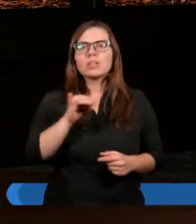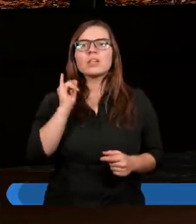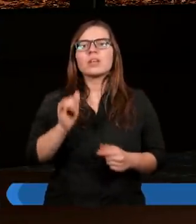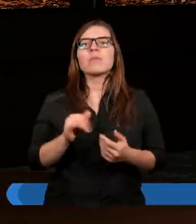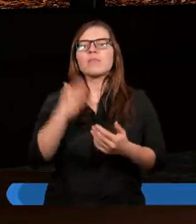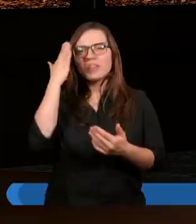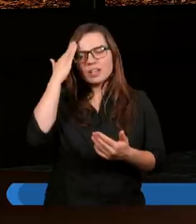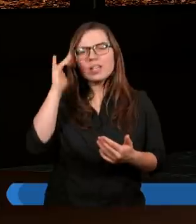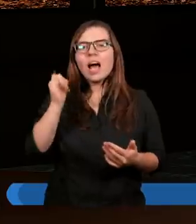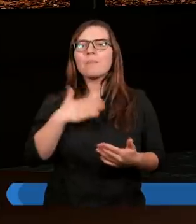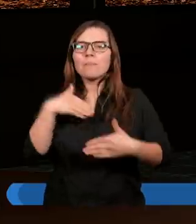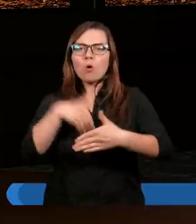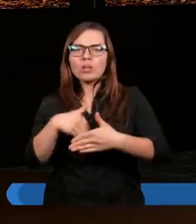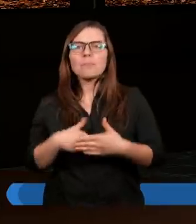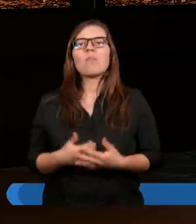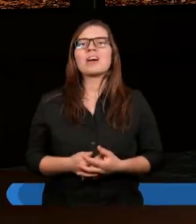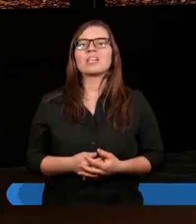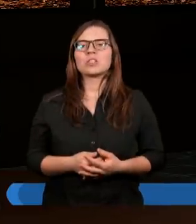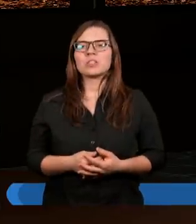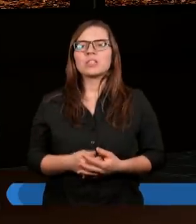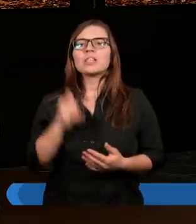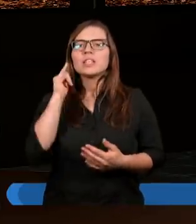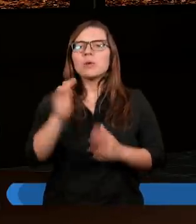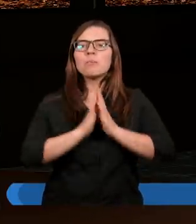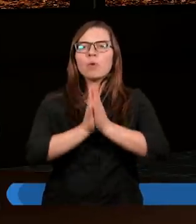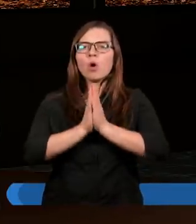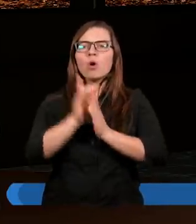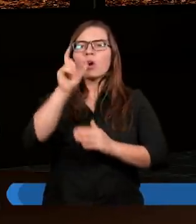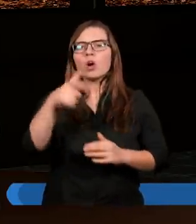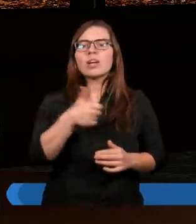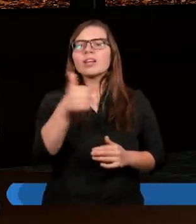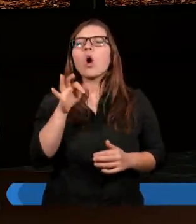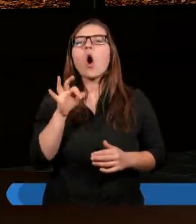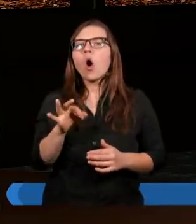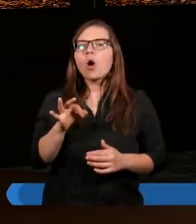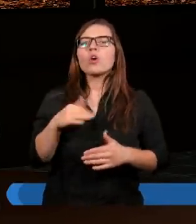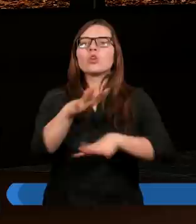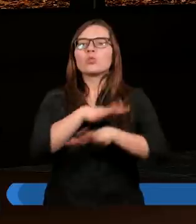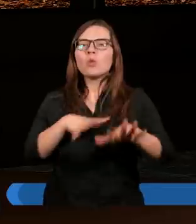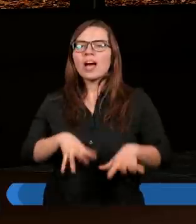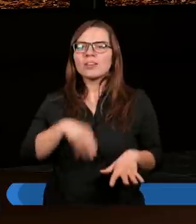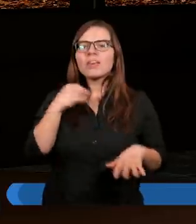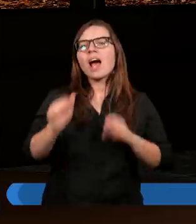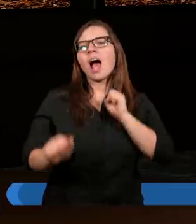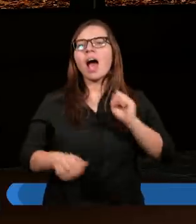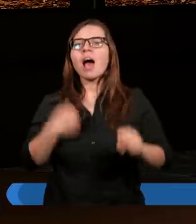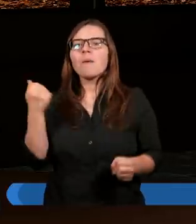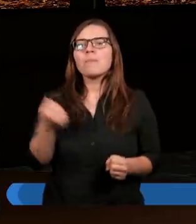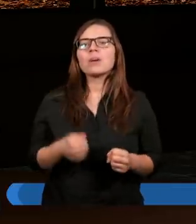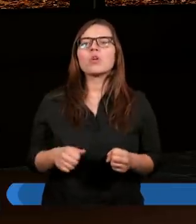z Biblii, którą mamy dostępną wszyscy. I prosimy Cię jedynie o Ducha Świętego, aby